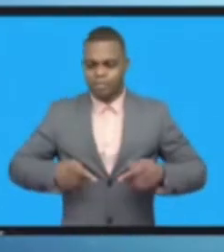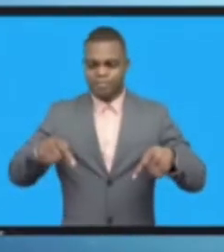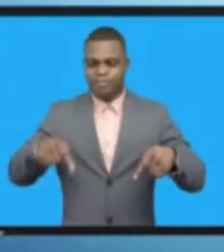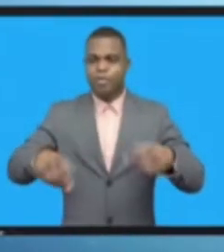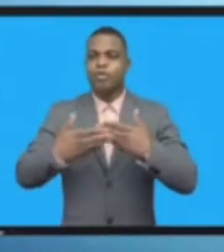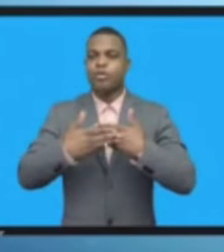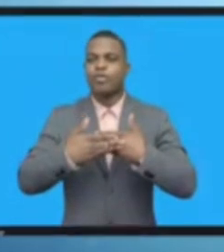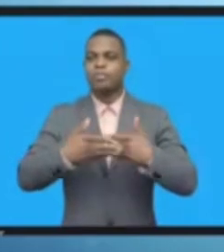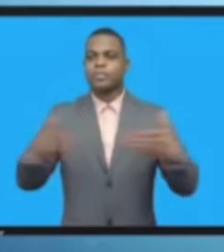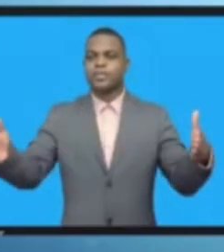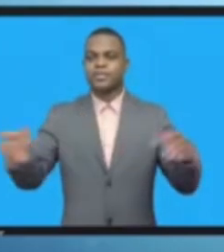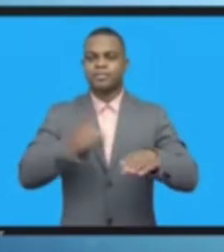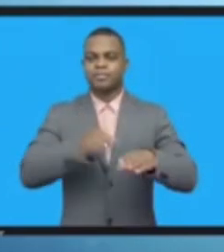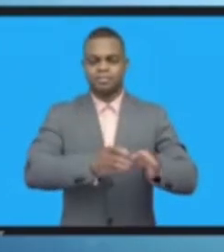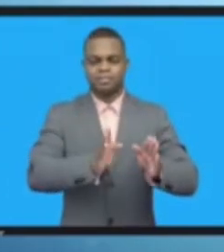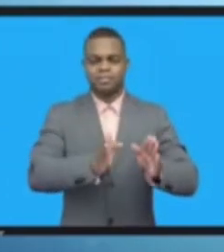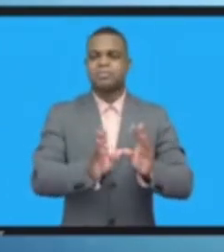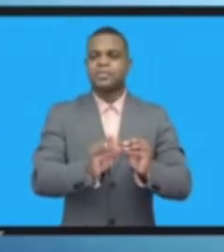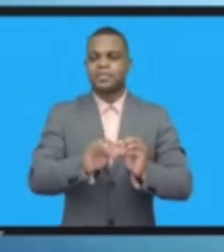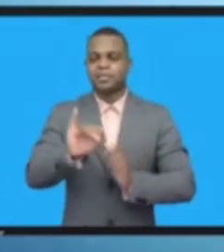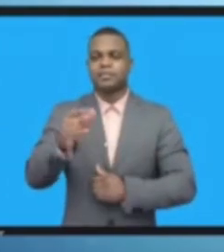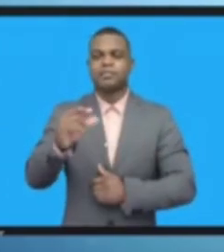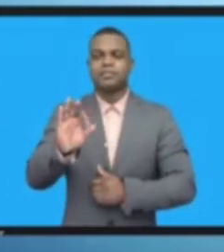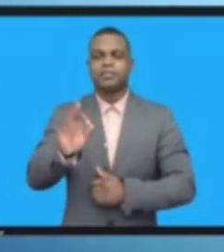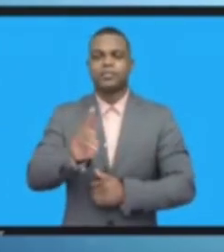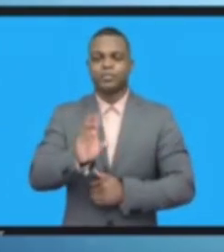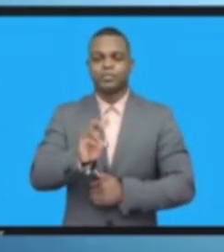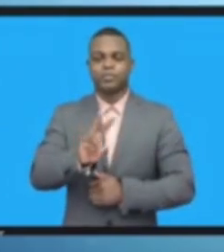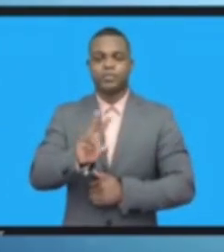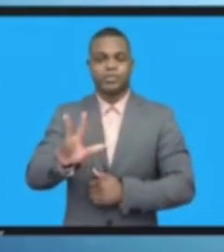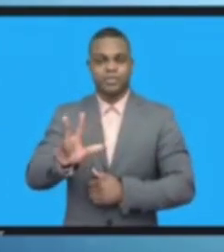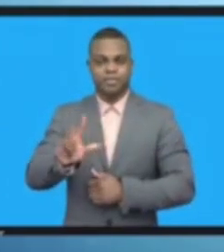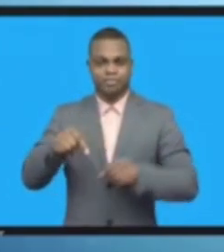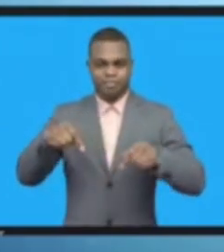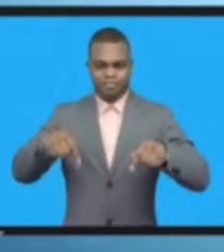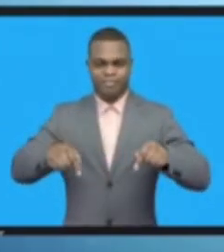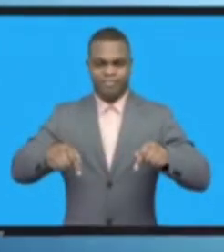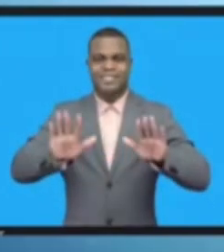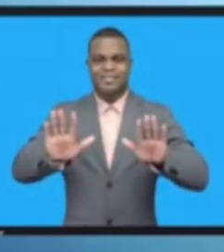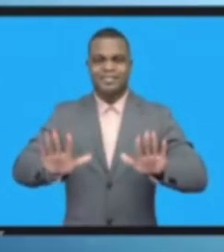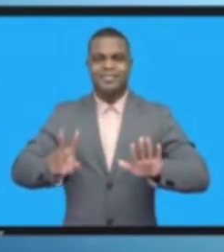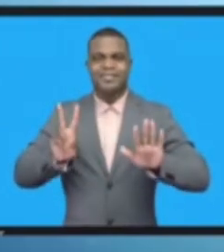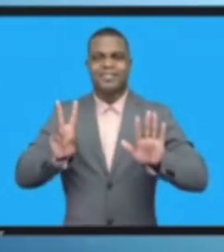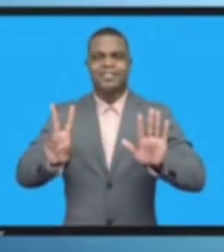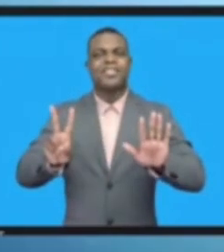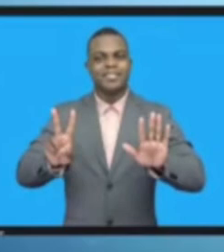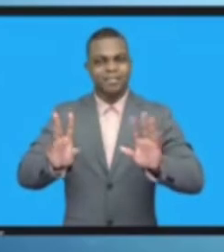من الإطالة اسمحوا لي أن أدعو السيدة دورين